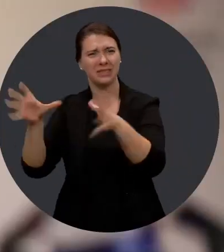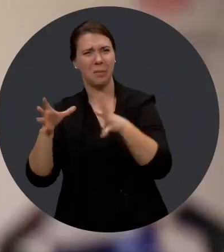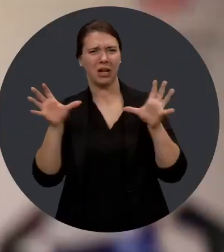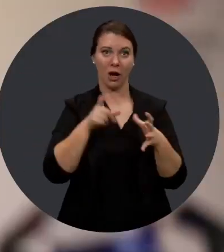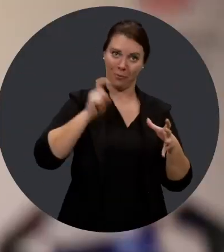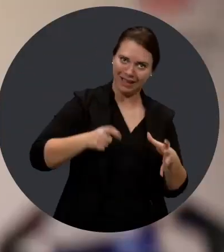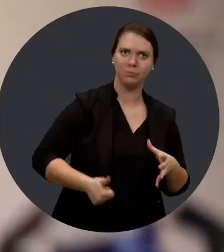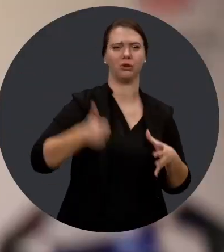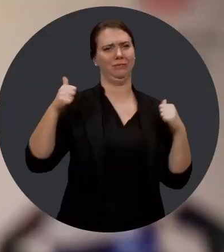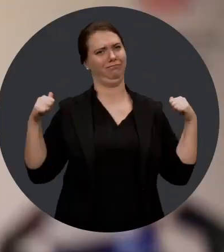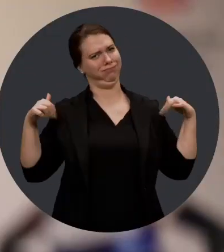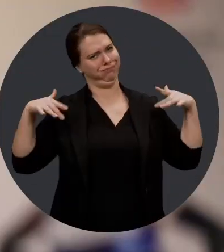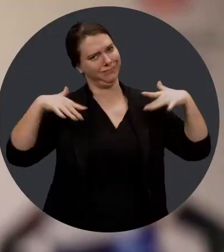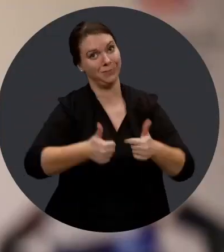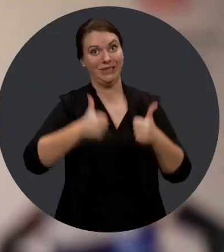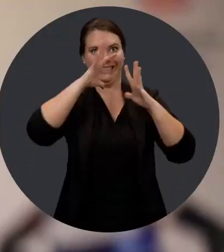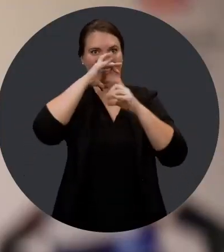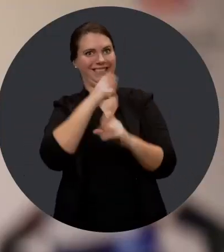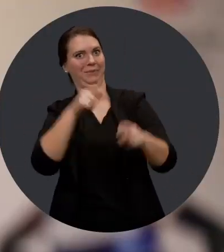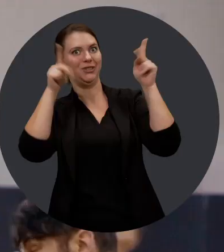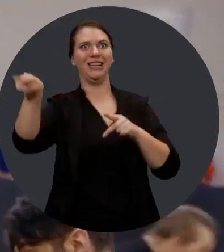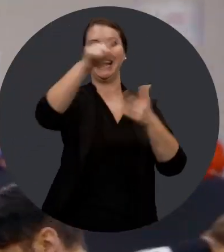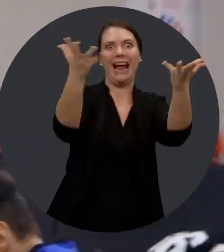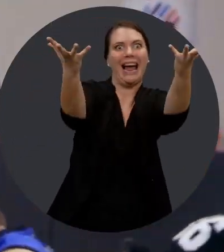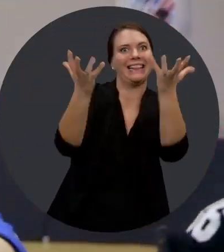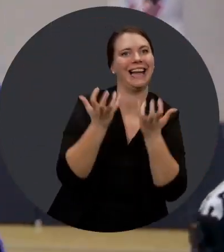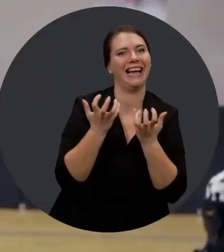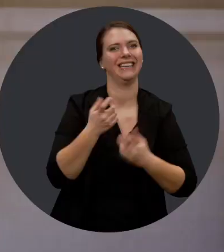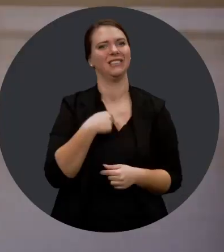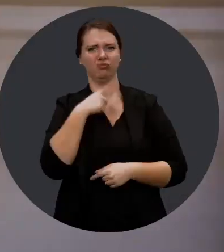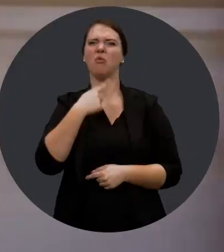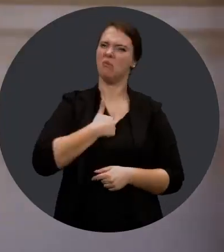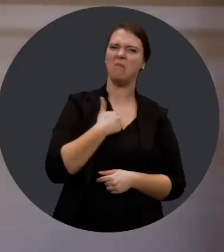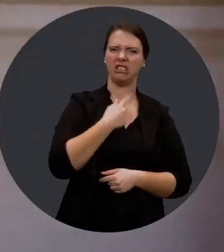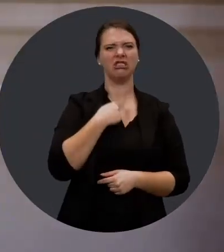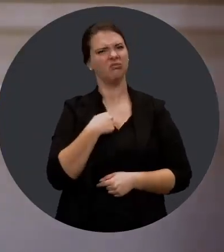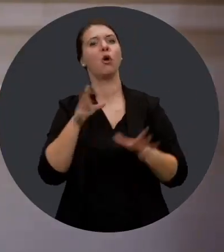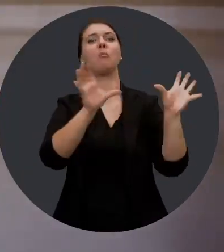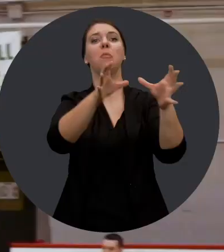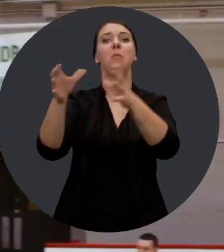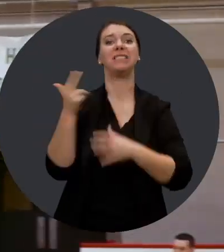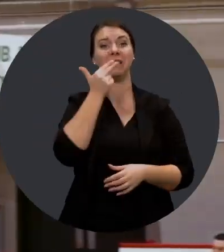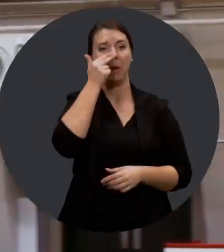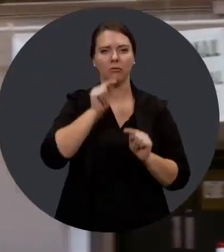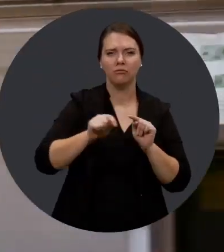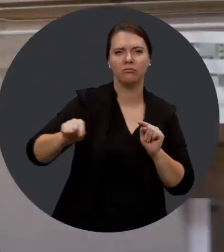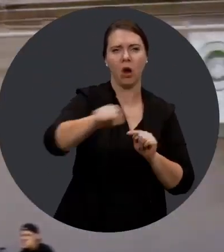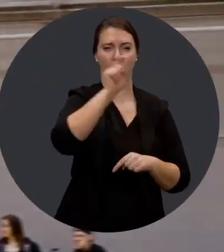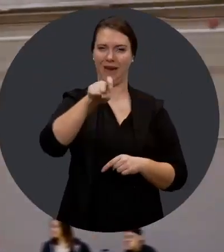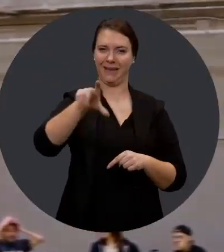ça va être un certain grand nombre, puis on va peut-être pouvoir attirer l'attention des gens. Alors je m'étais dit, si on utilise